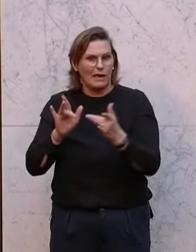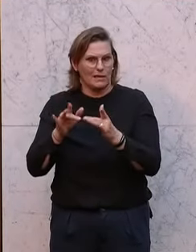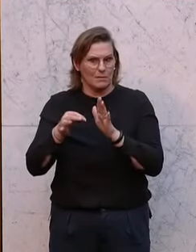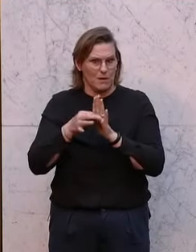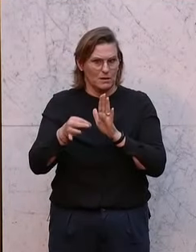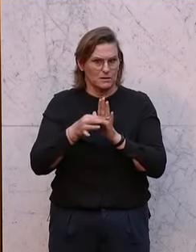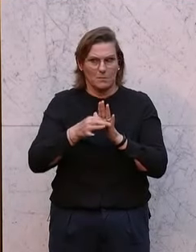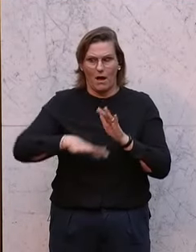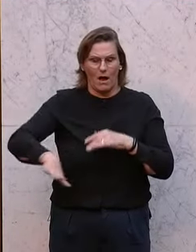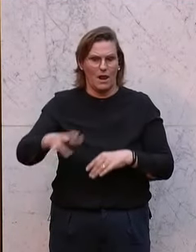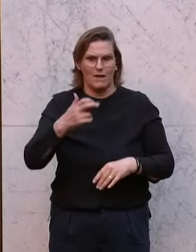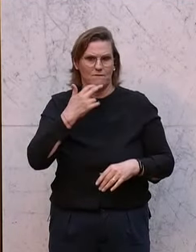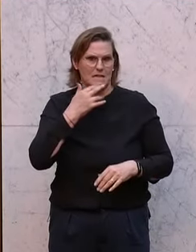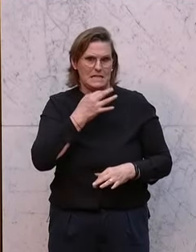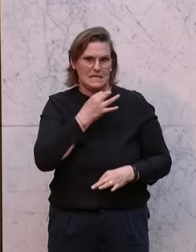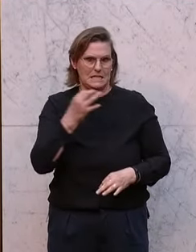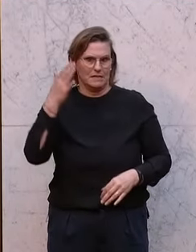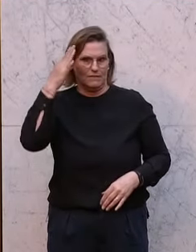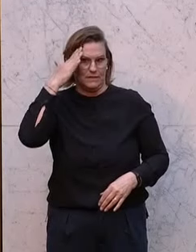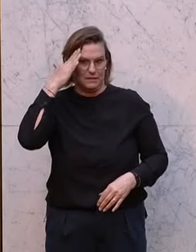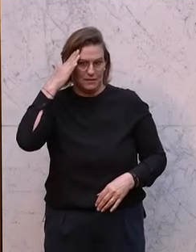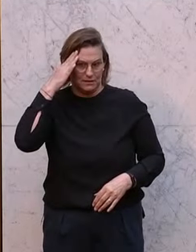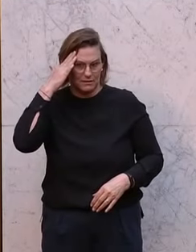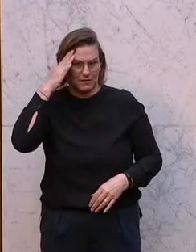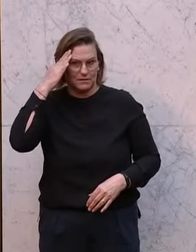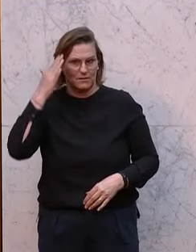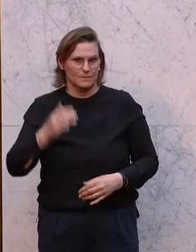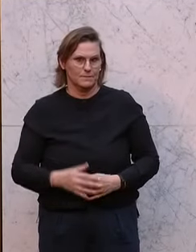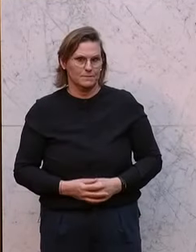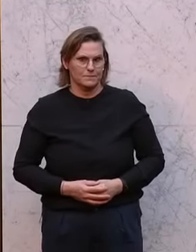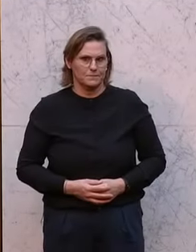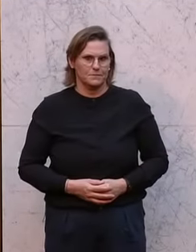das wollen ja alle anderen Parteien in diesem Ruhrenhaus einfach nicht wahrhaben.